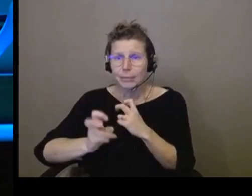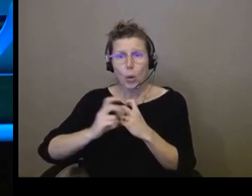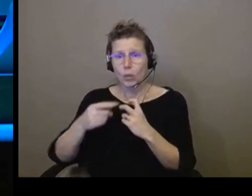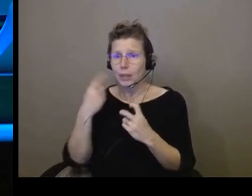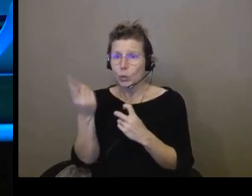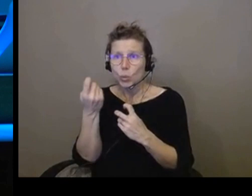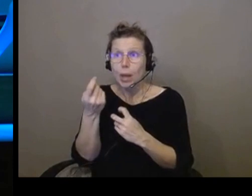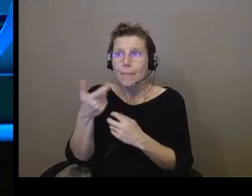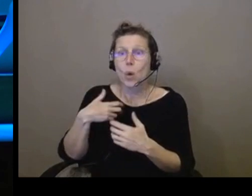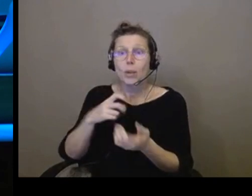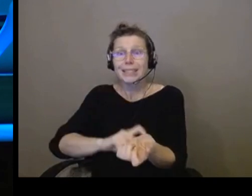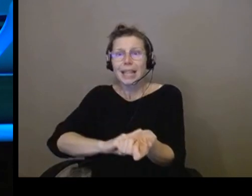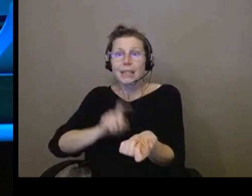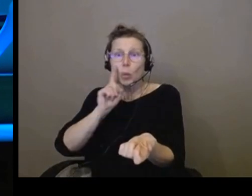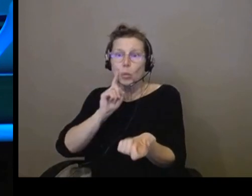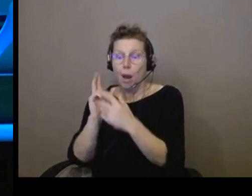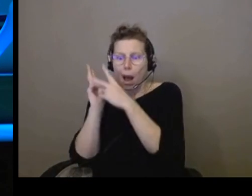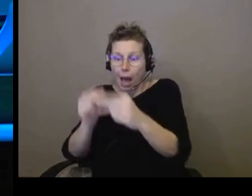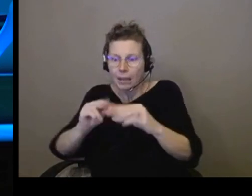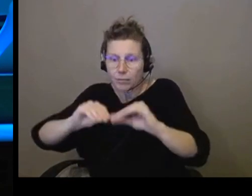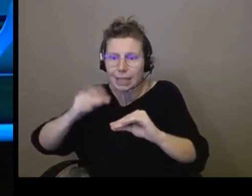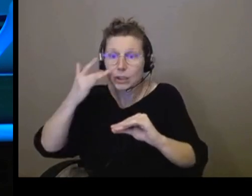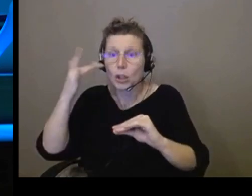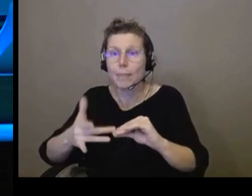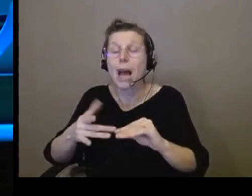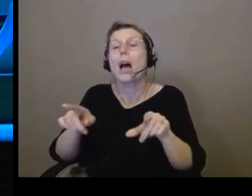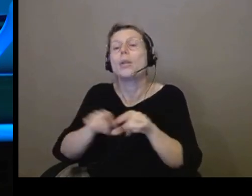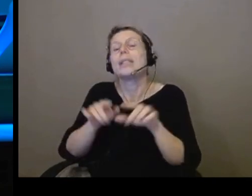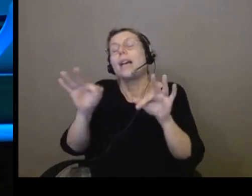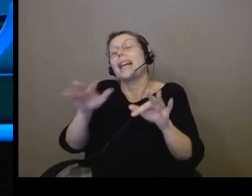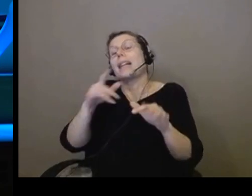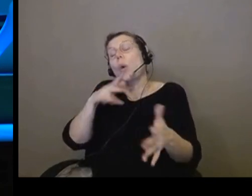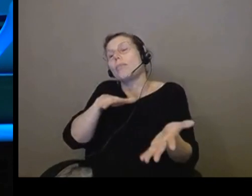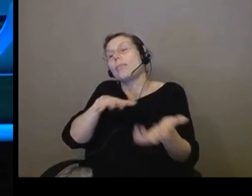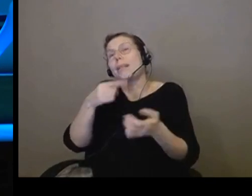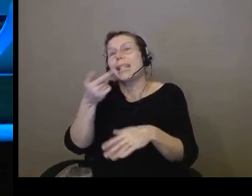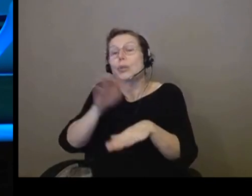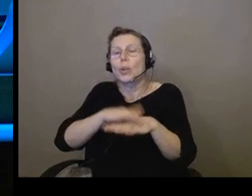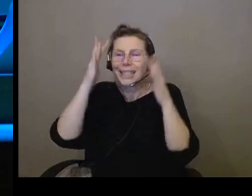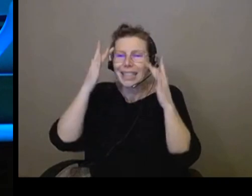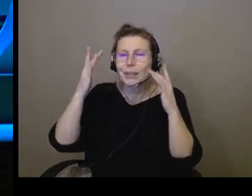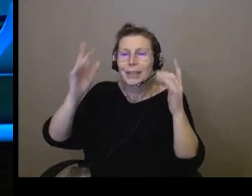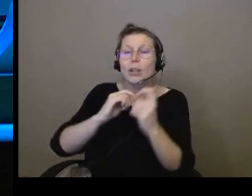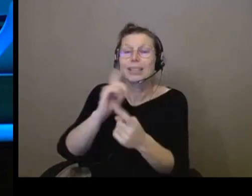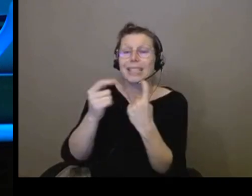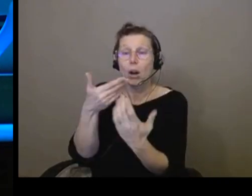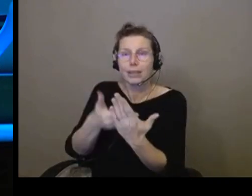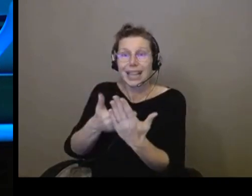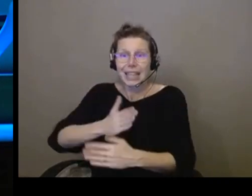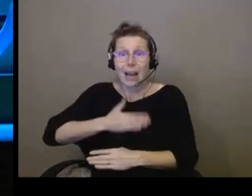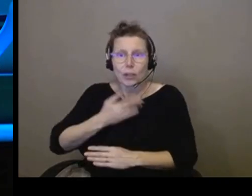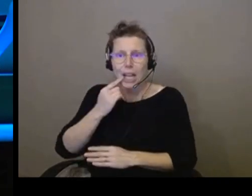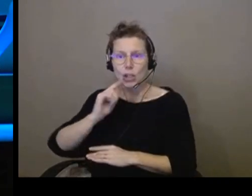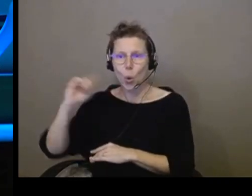Et tout ce qu va améliorer dans ce qu'on appelle aussi en marketing l'expérience client, c'est évidemment bénéfique à tout le monde. Donc, plutôt que de le traiter,